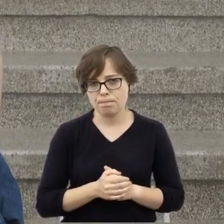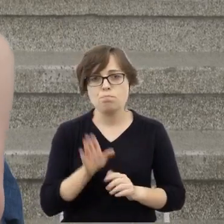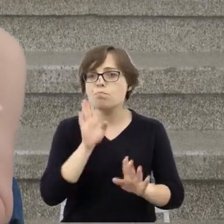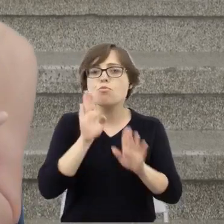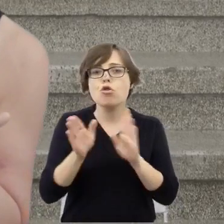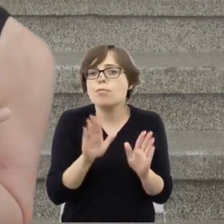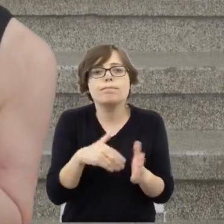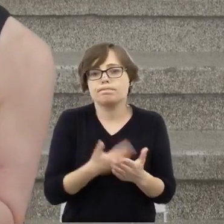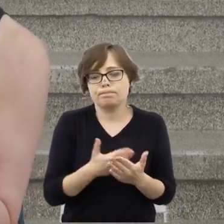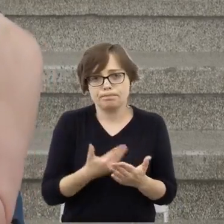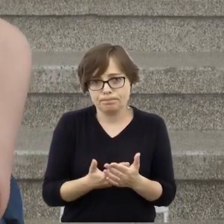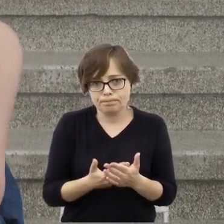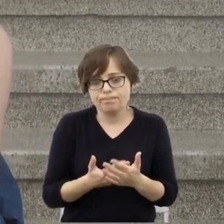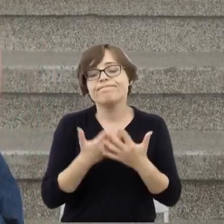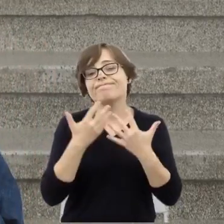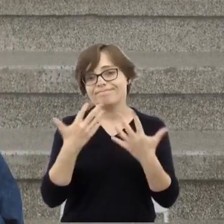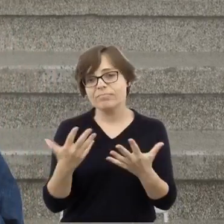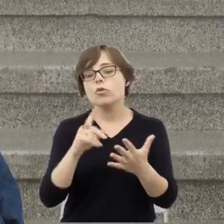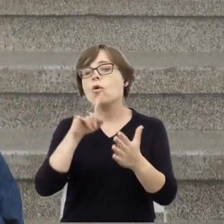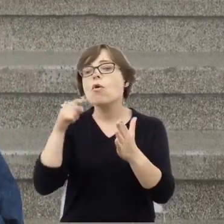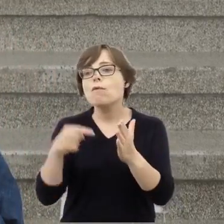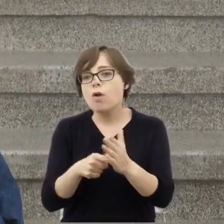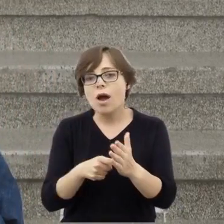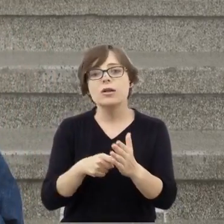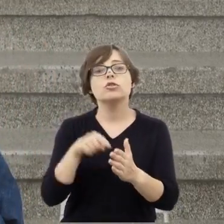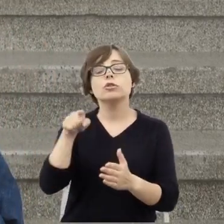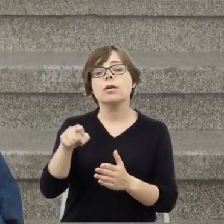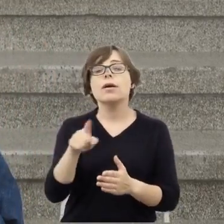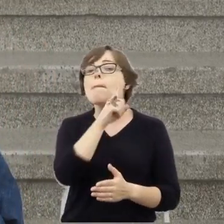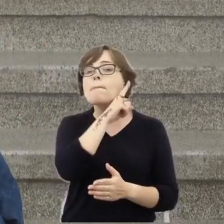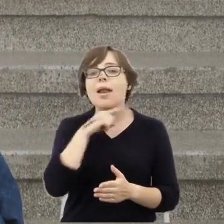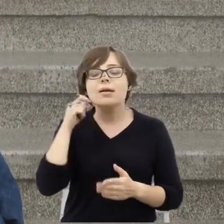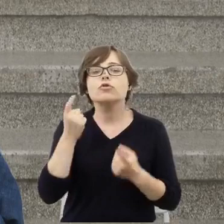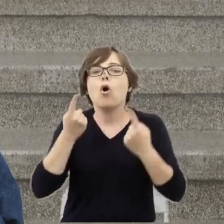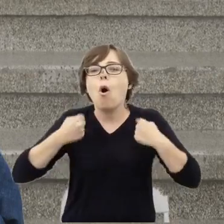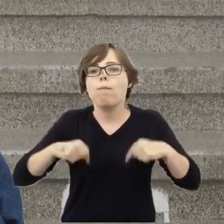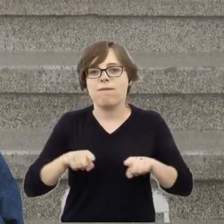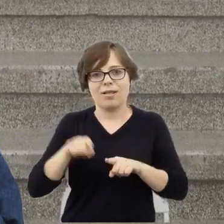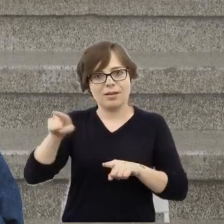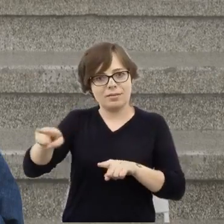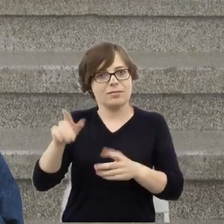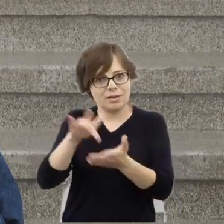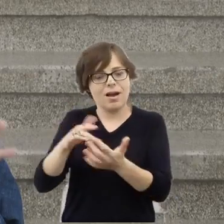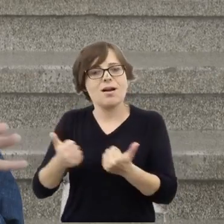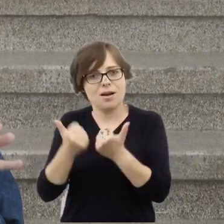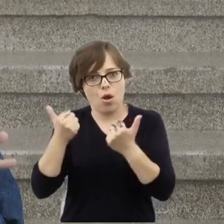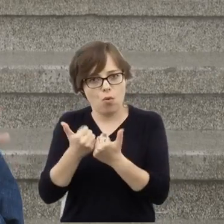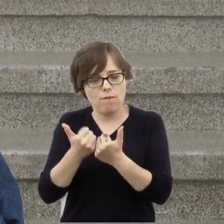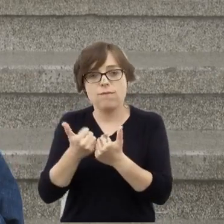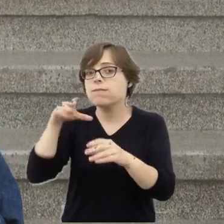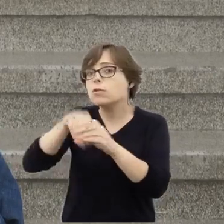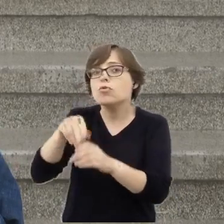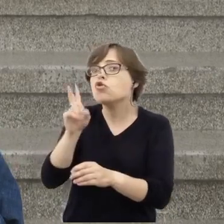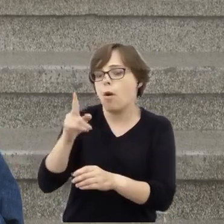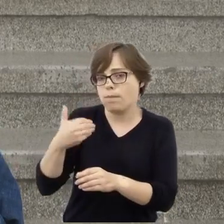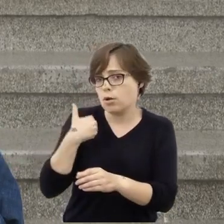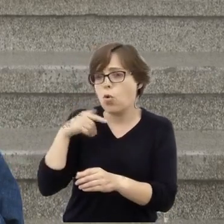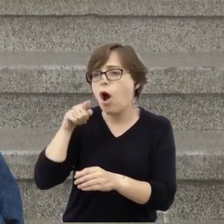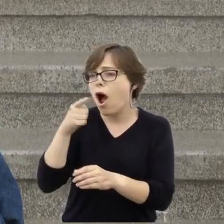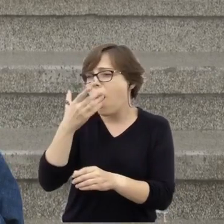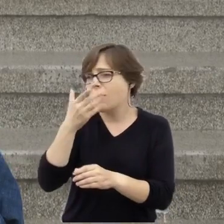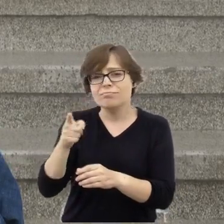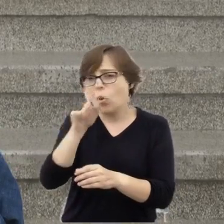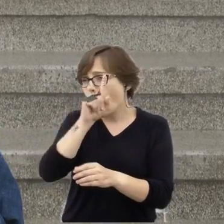właśnie kadry Milicji Obywatelskiej w Krakowie, która bardzo przypomina tę Milicję